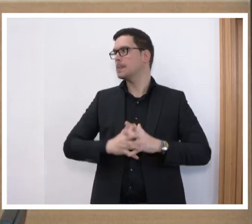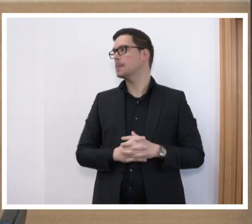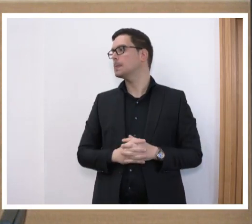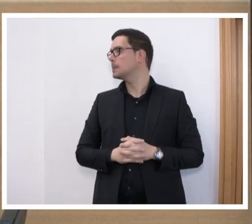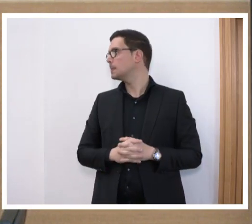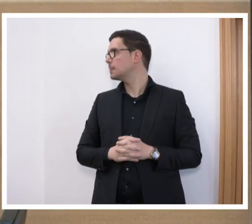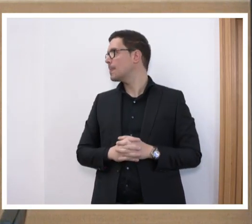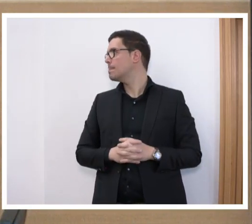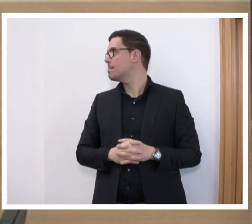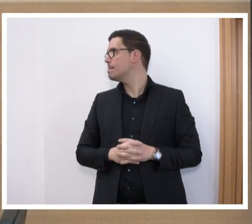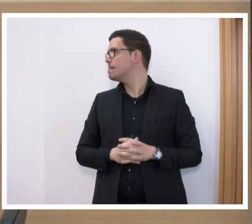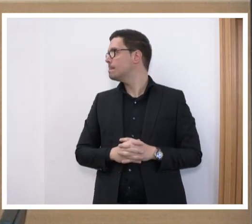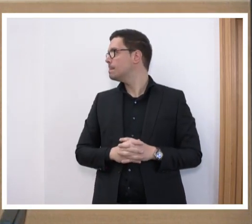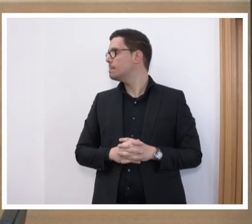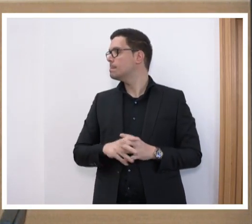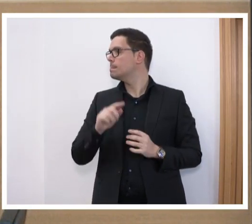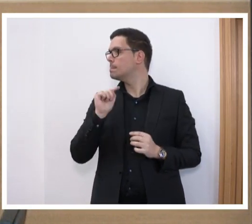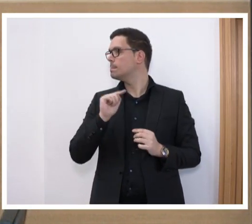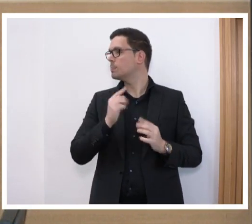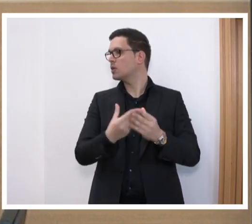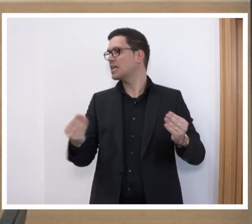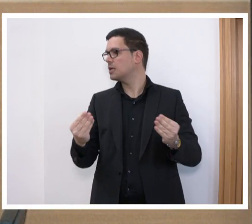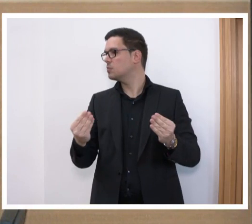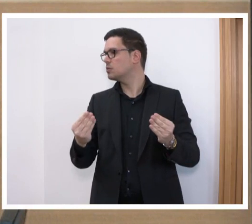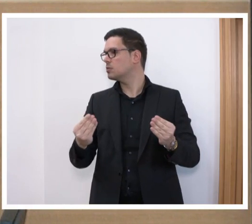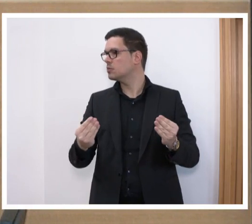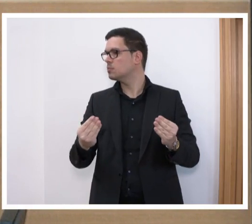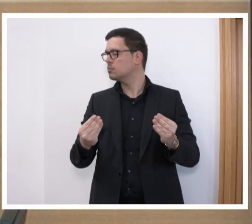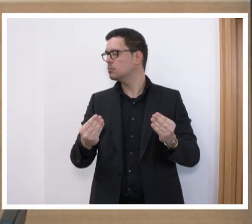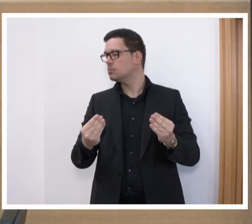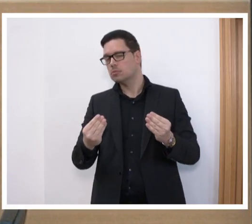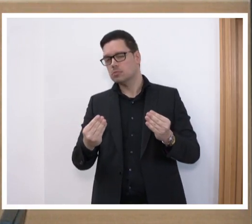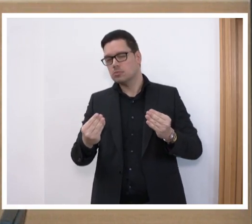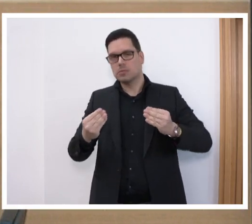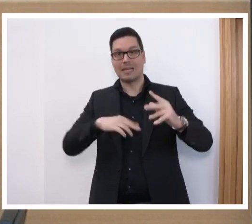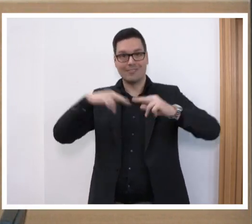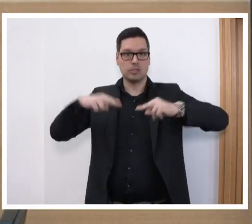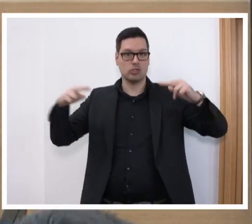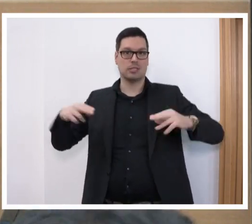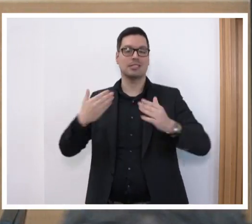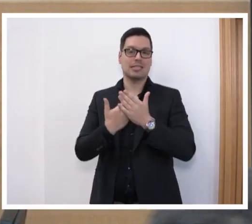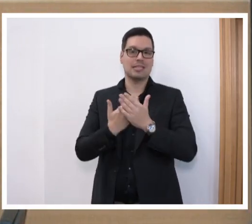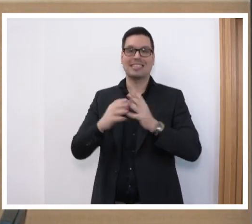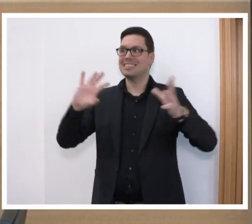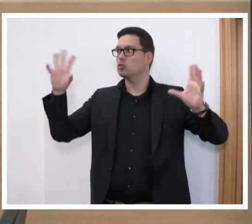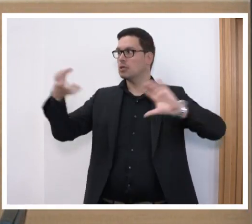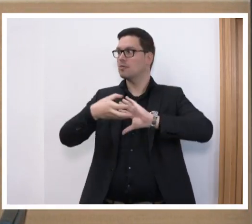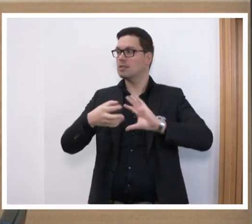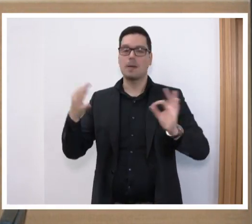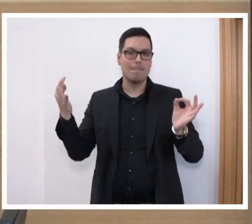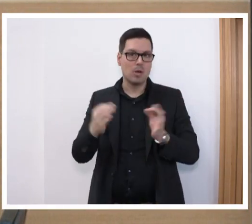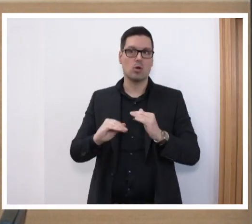Und daraus resultierend müssen Lehren und Konsequenzen gezogen werden. Von daher zusammengefasst, wir brauchen